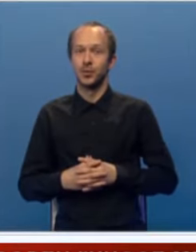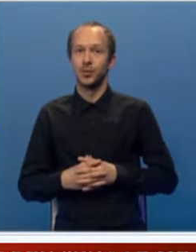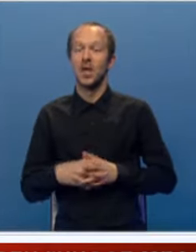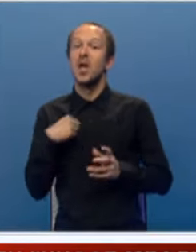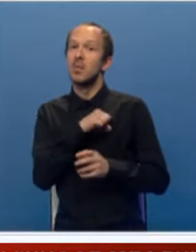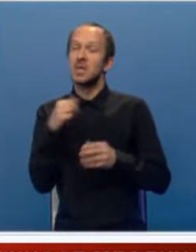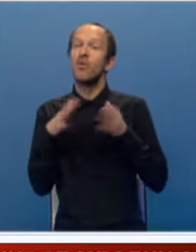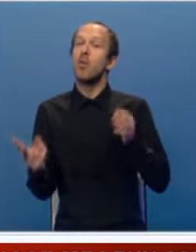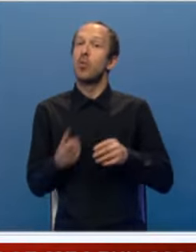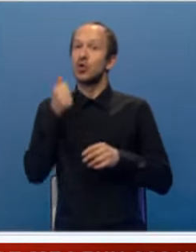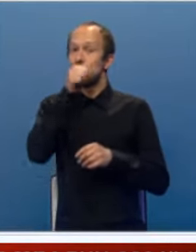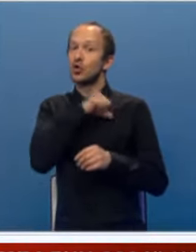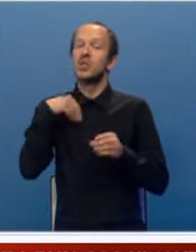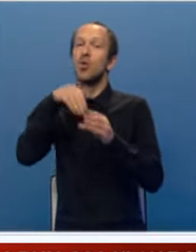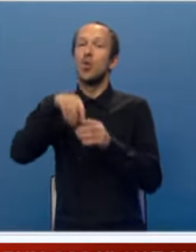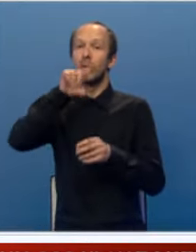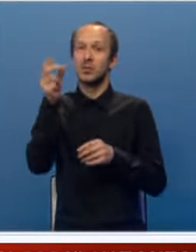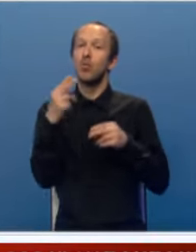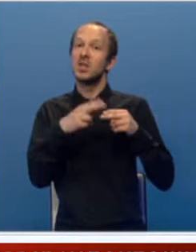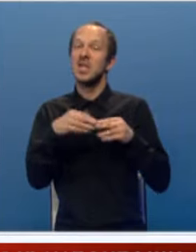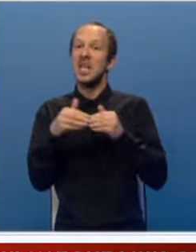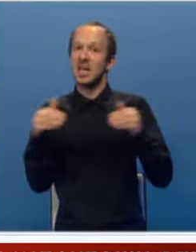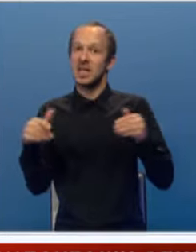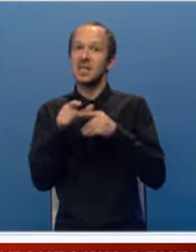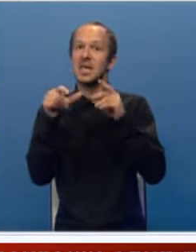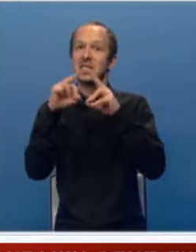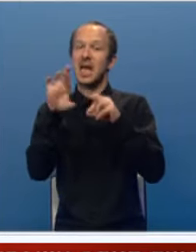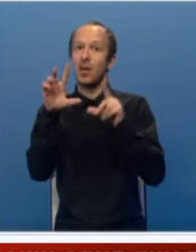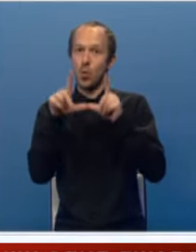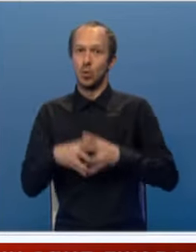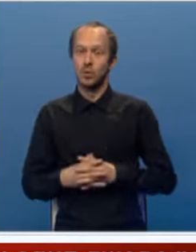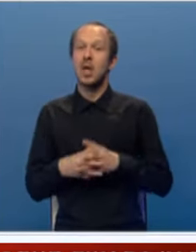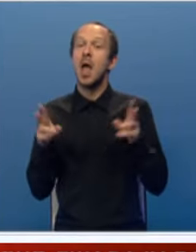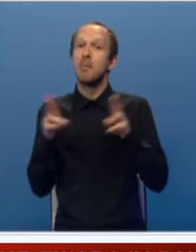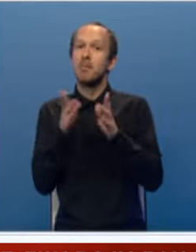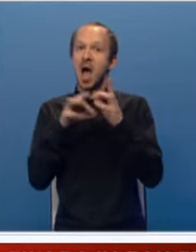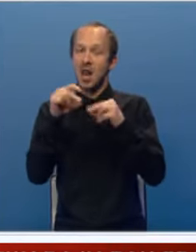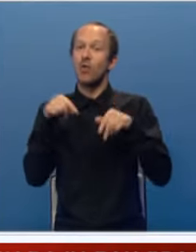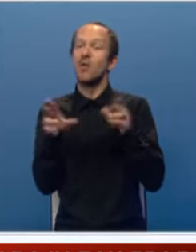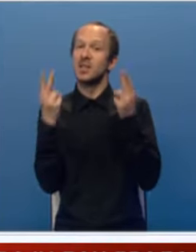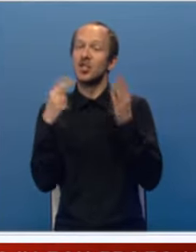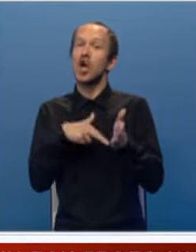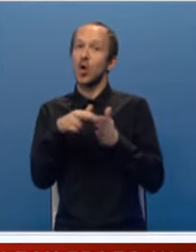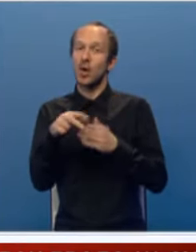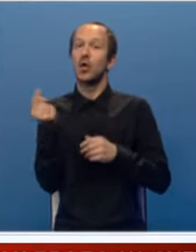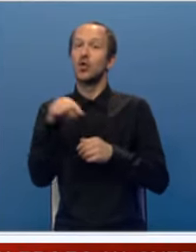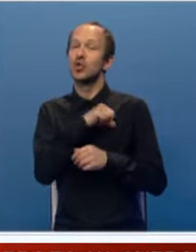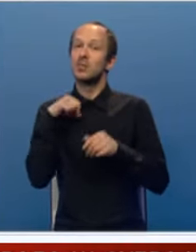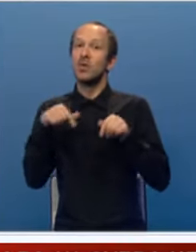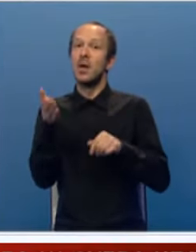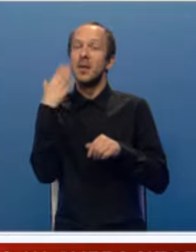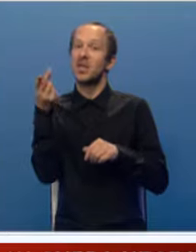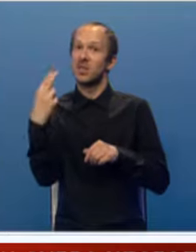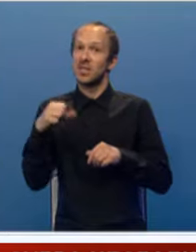Mi smo veoma ponosni što smo u Republici Srpskoj u blizini granice sa Evropskom unijom. Za Male ovo je vrlo značajan korak. Došli smo ovdje prije